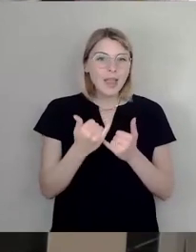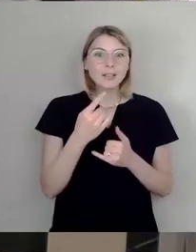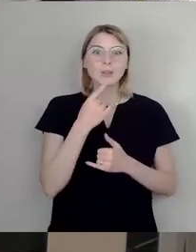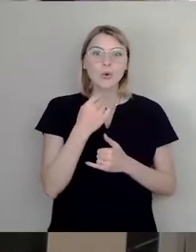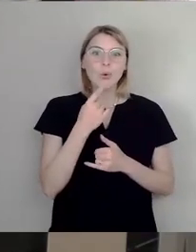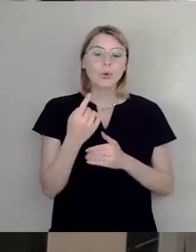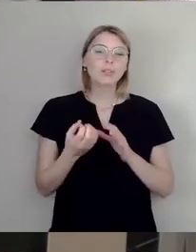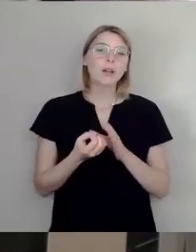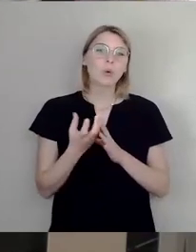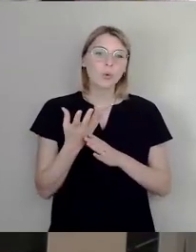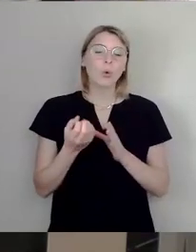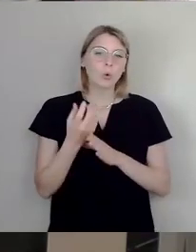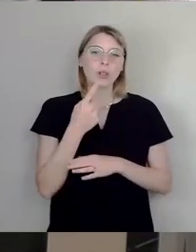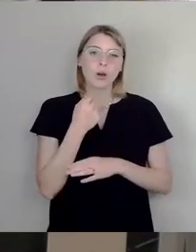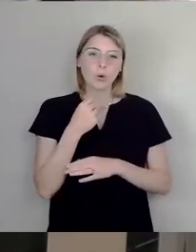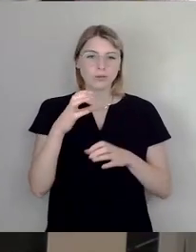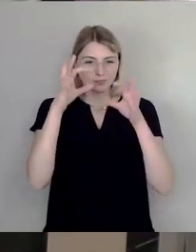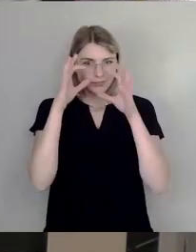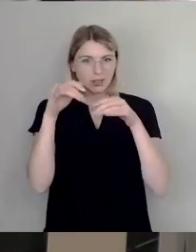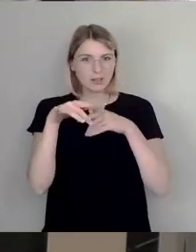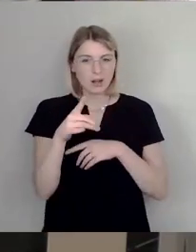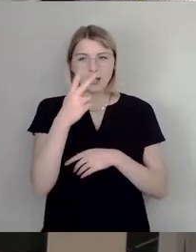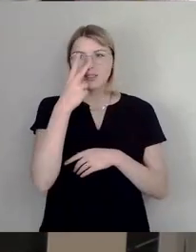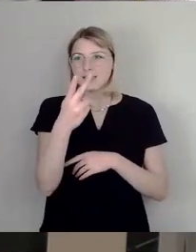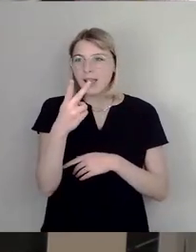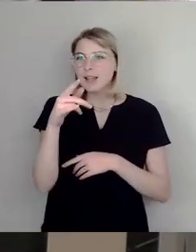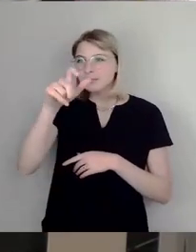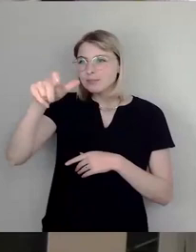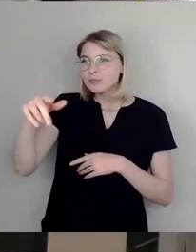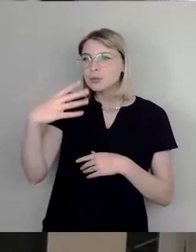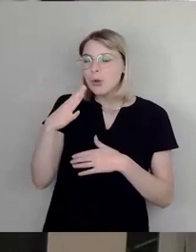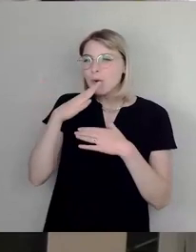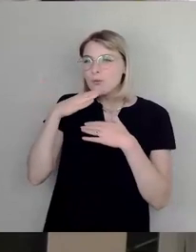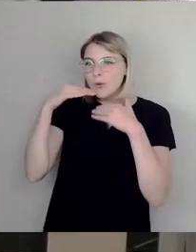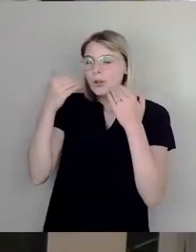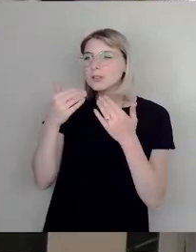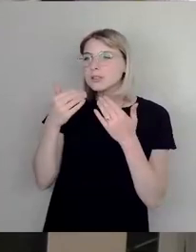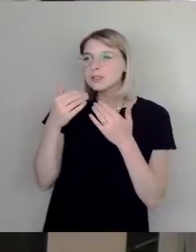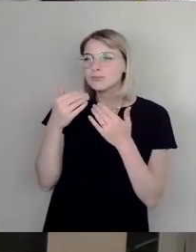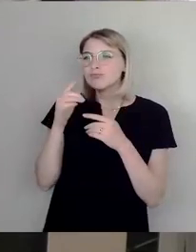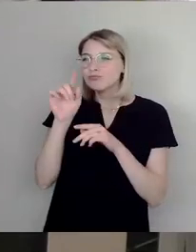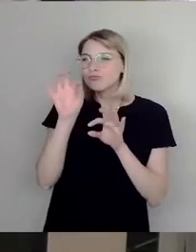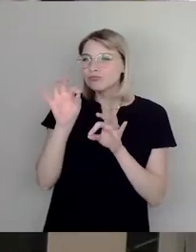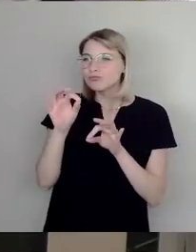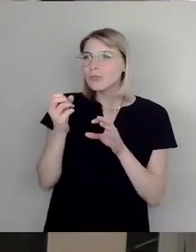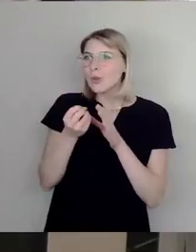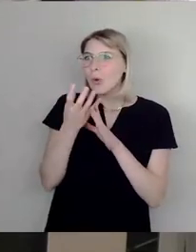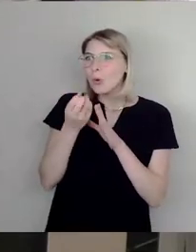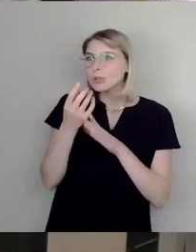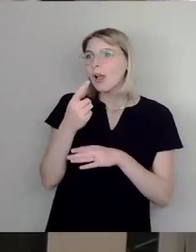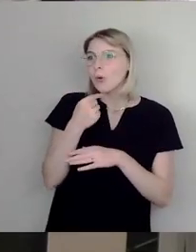ich im Mitteltrakt mal ein paar Menschen, die nicht so unfreundlich aussehen, sondern ich sehe die Welt rosa-rot. Das Problem ist nur